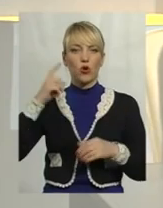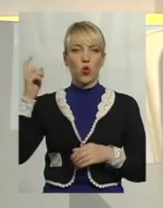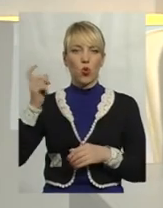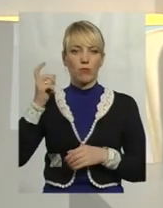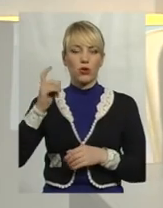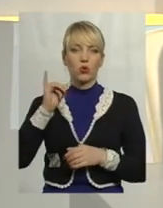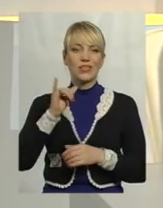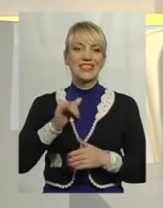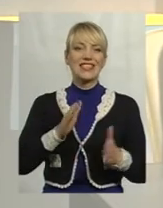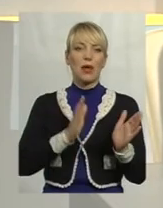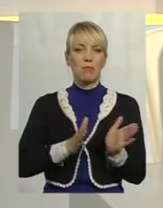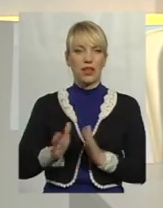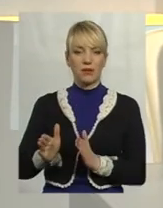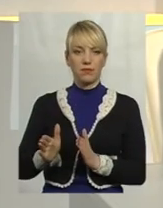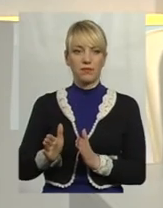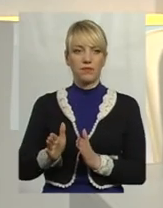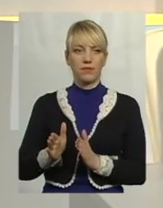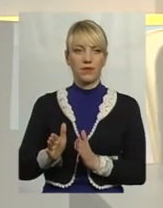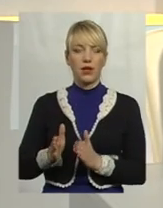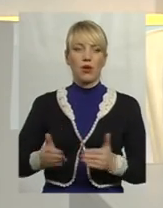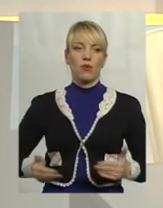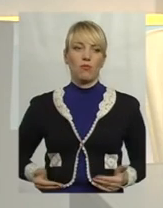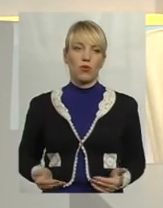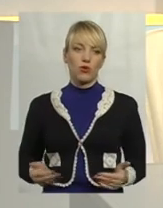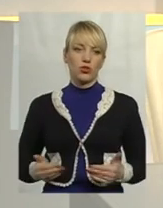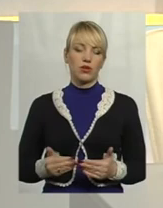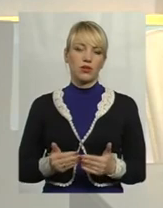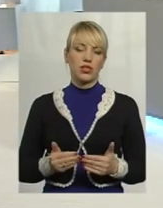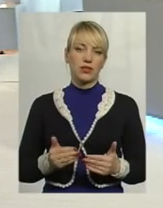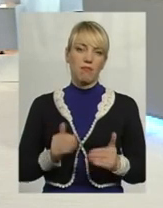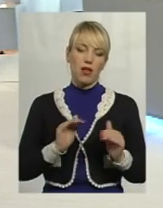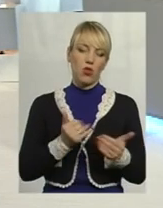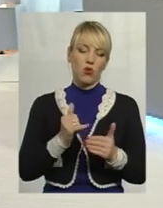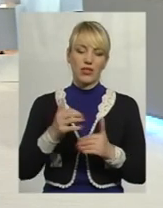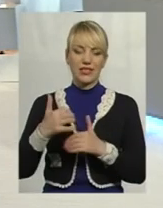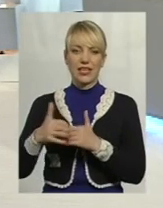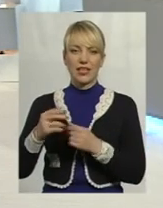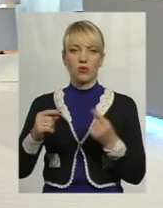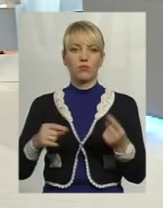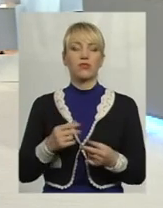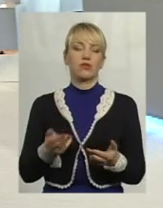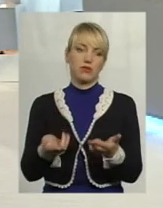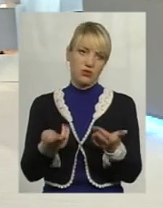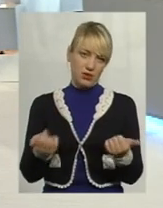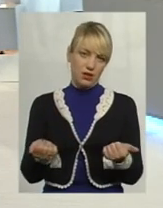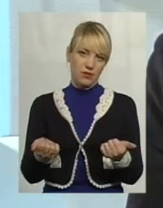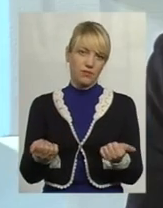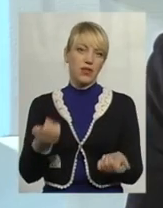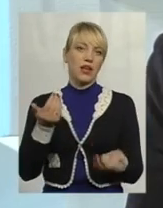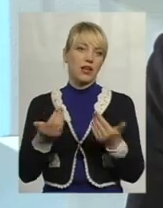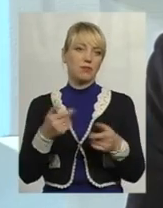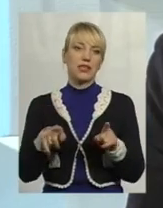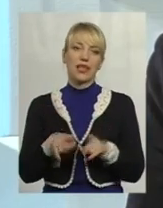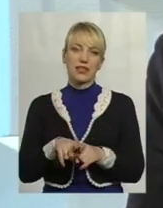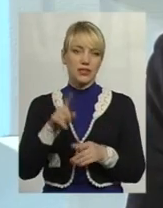стабільним проширком малого і середнього бізнесу. Так. Якби таких сподівань не було,